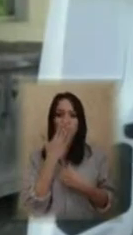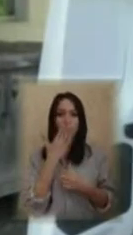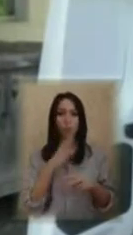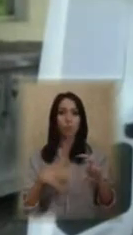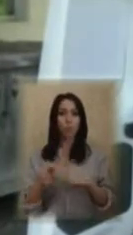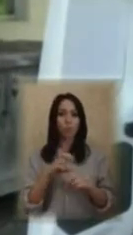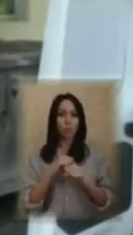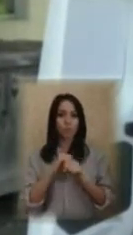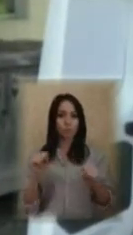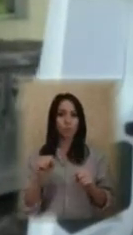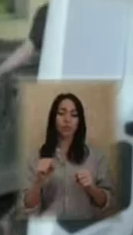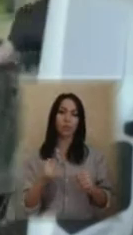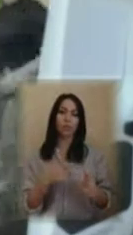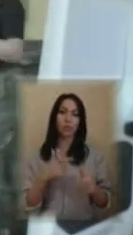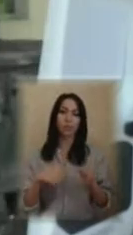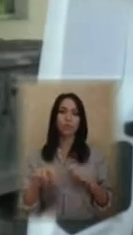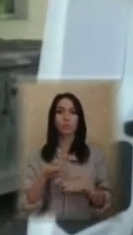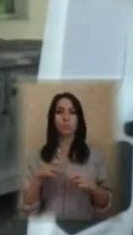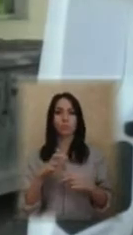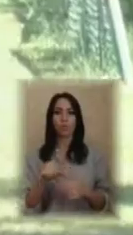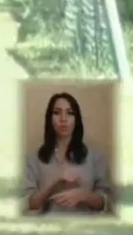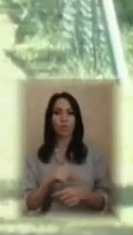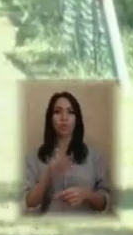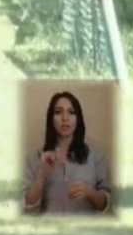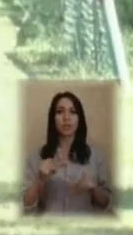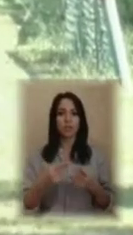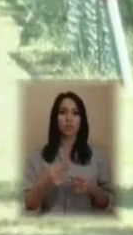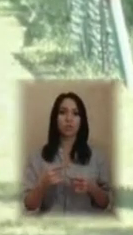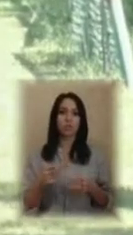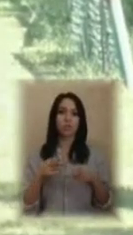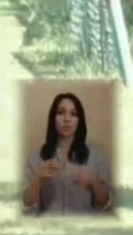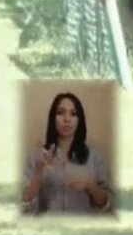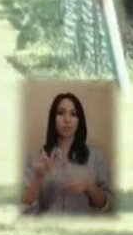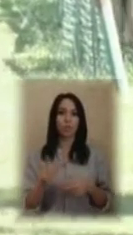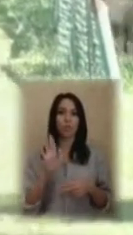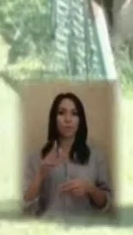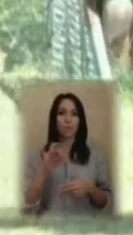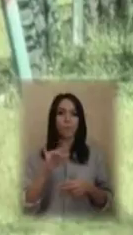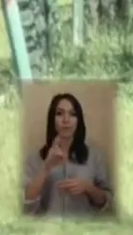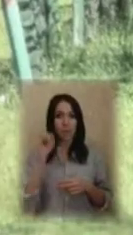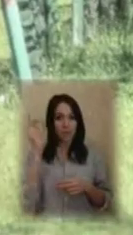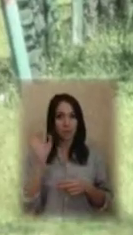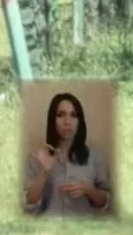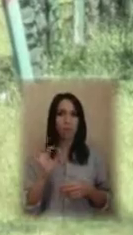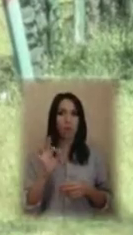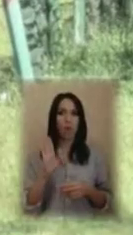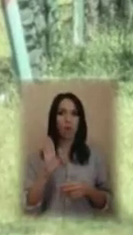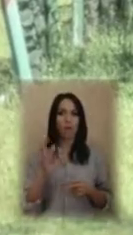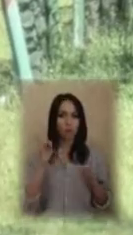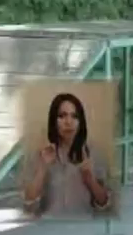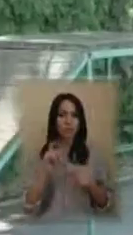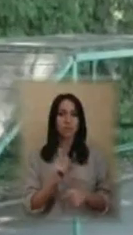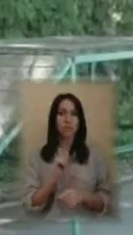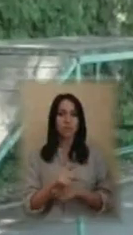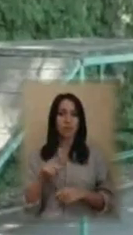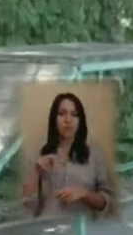зброї, пошук наркотичної речівни і затримання умовного жінця. У барона німецької вівчарки завдання пройти смугу перешкод.